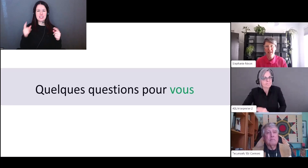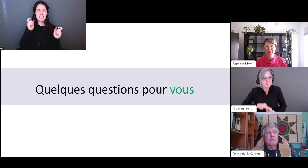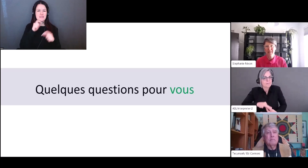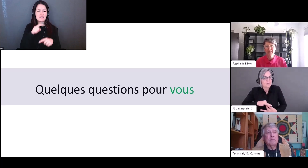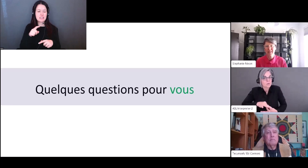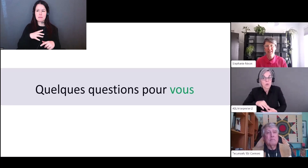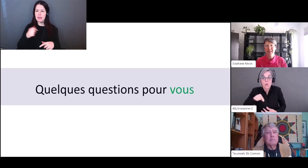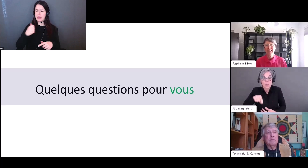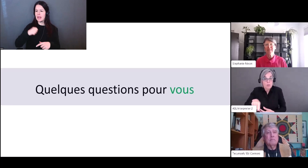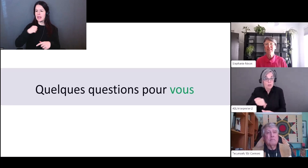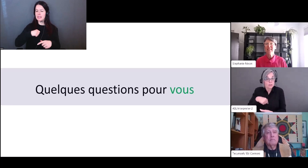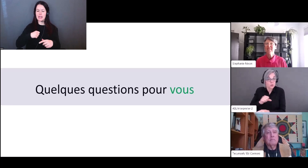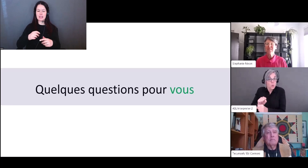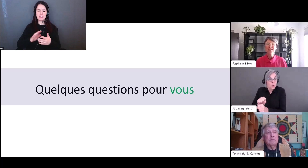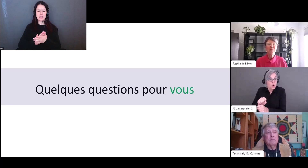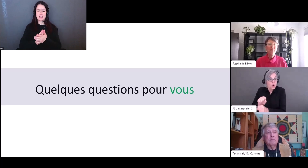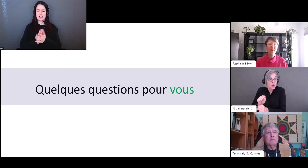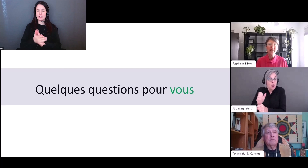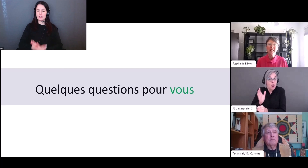'âme actuellement